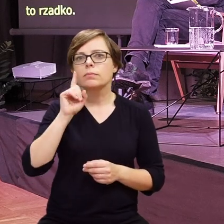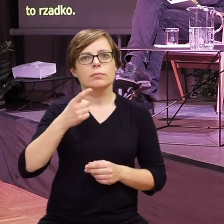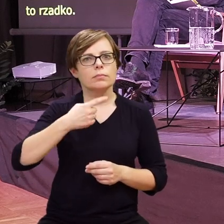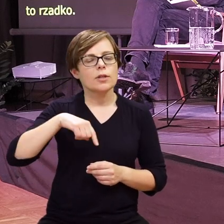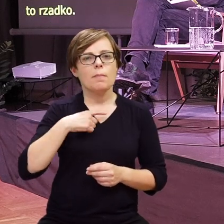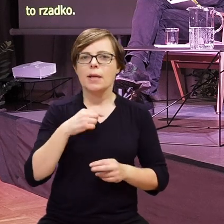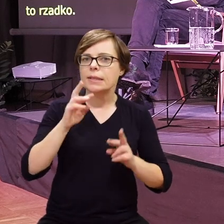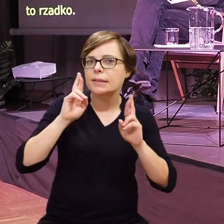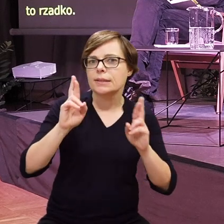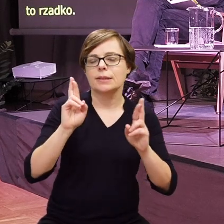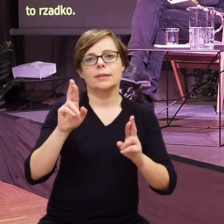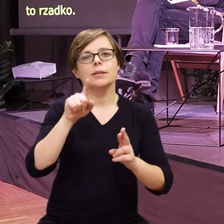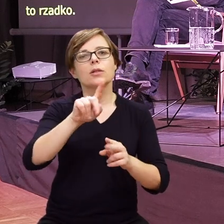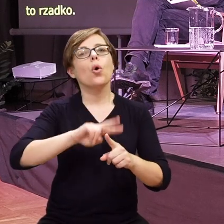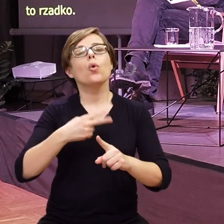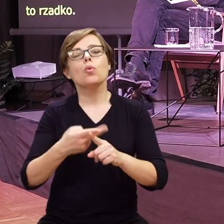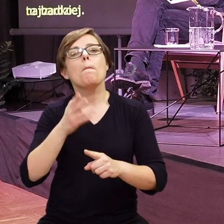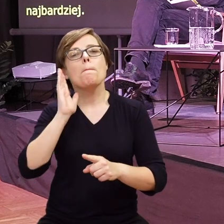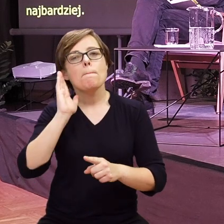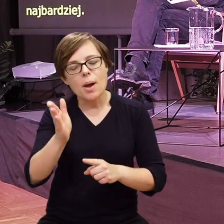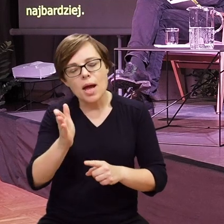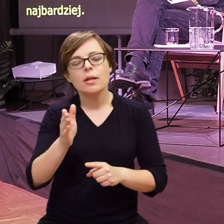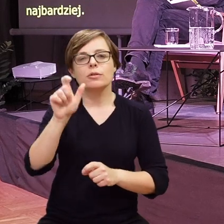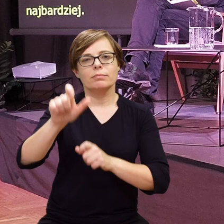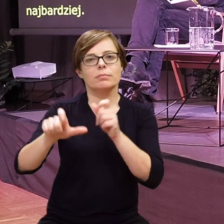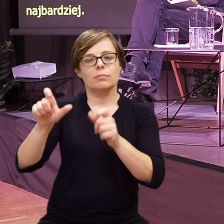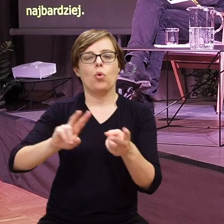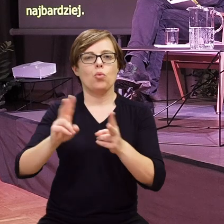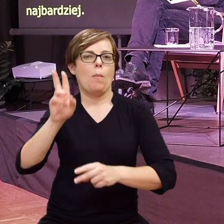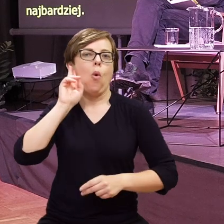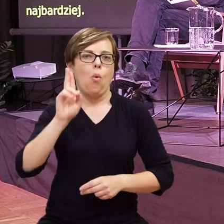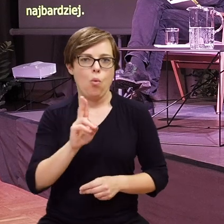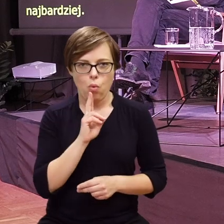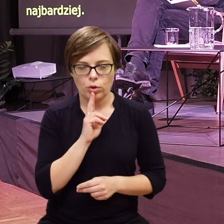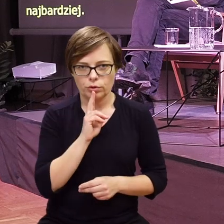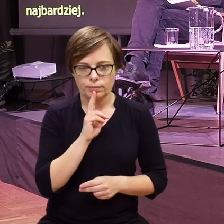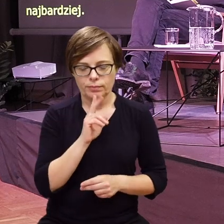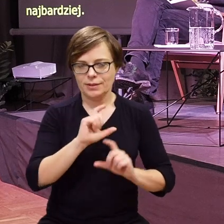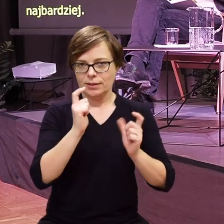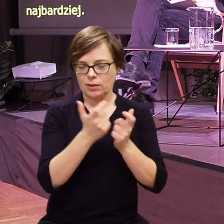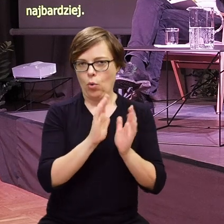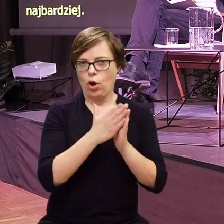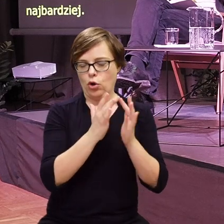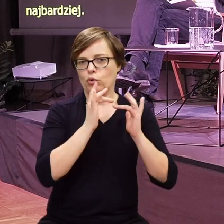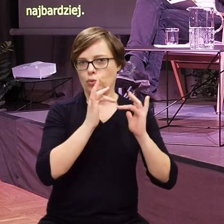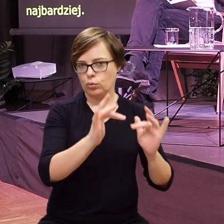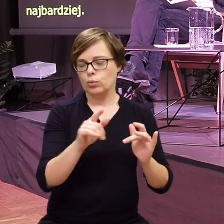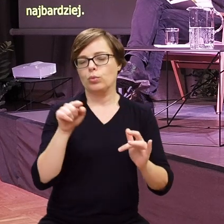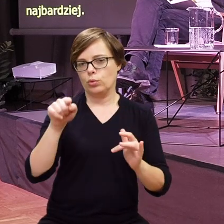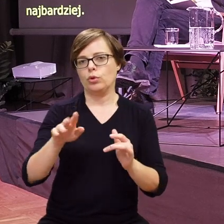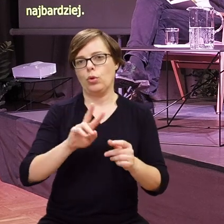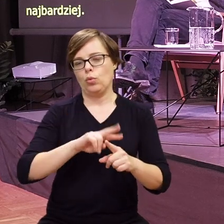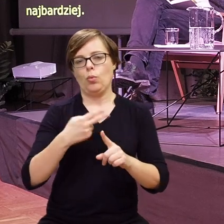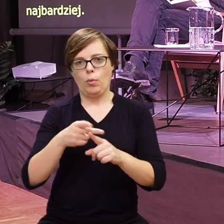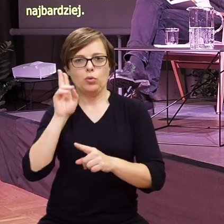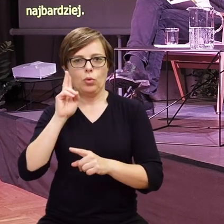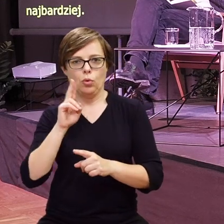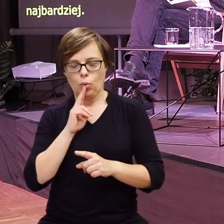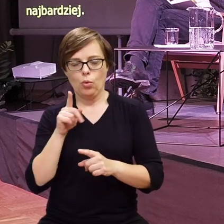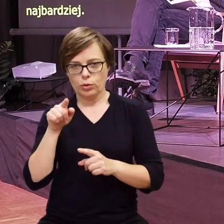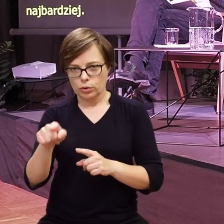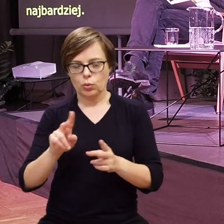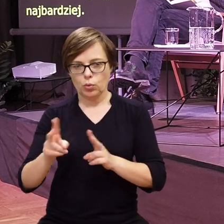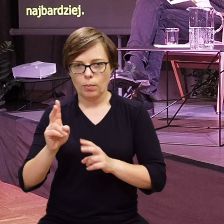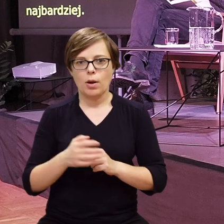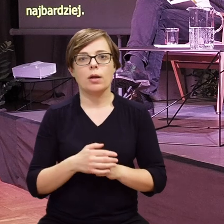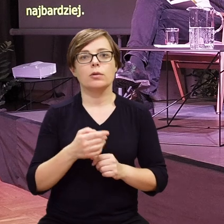mamy ogromną nadzieję, że będą tłumaczyli głusi tłumacze całą głuszę. To jest takie moje marzenie, myślę,